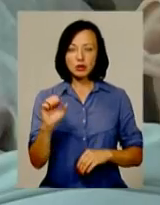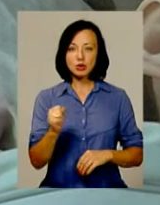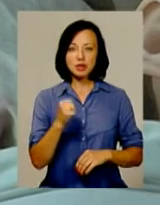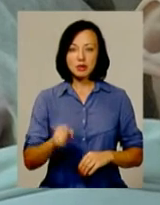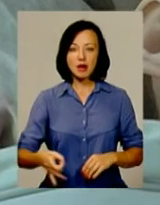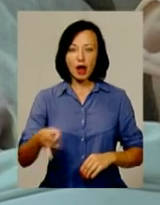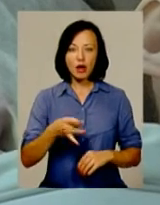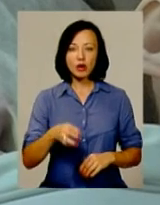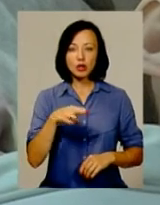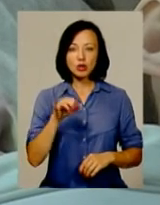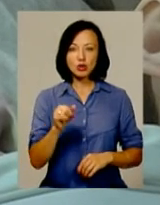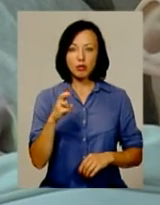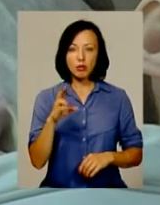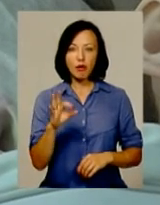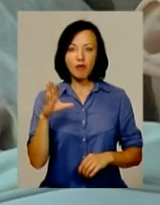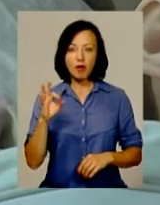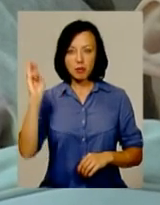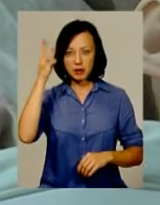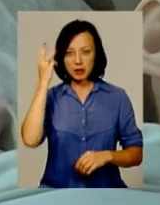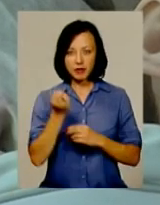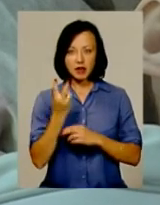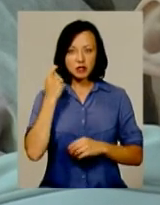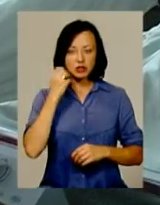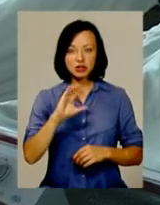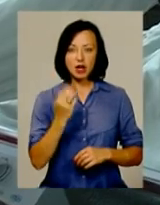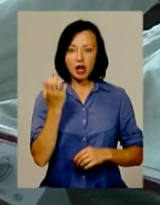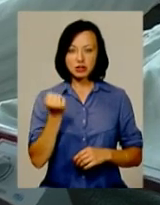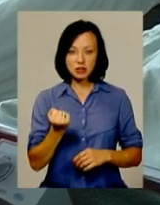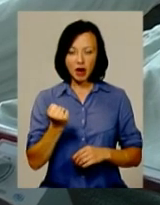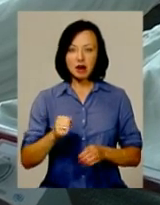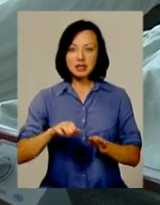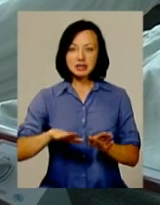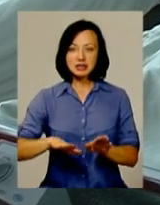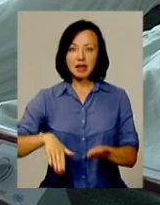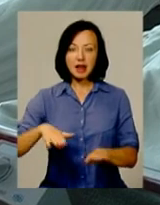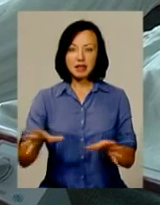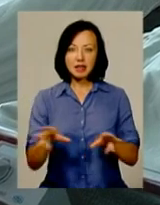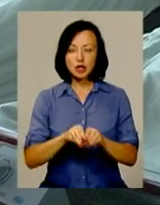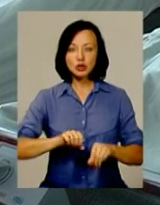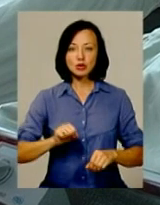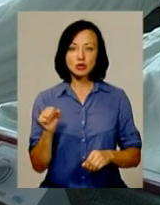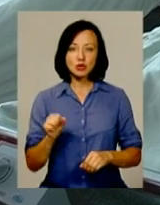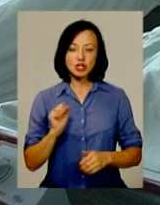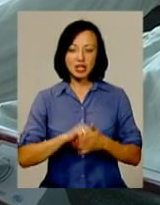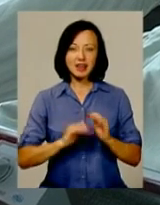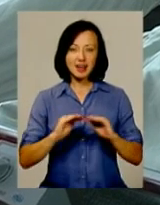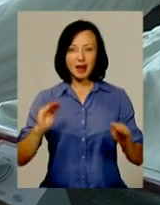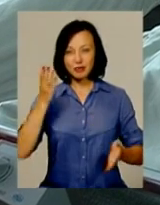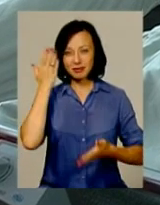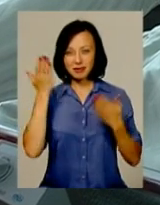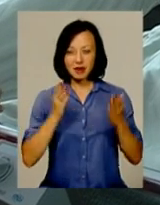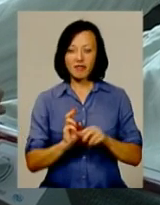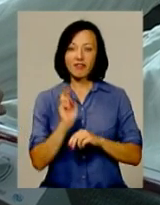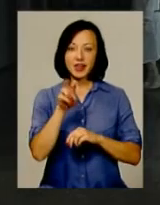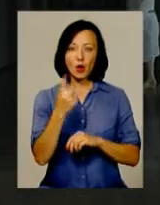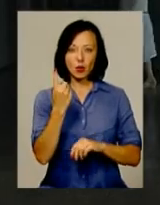мікрорайоні Дубове обласного центру. Тут 12-річний Сашко катався на скейті з друзями. Через дитячу безпечність вирішив вилізти на